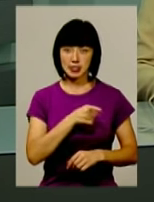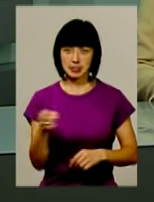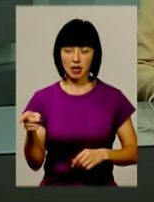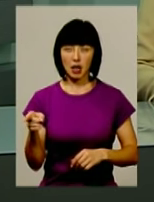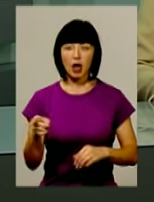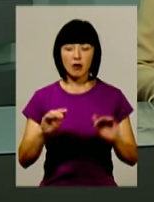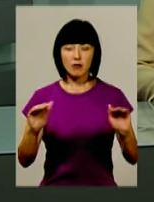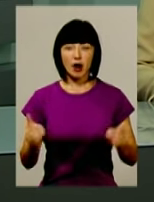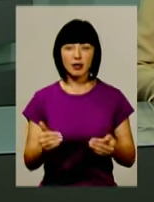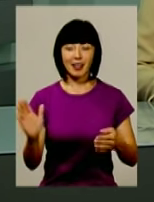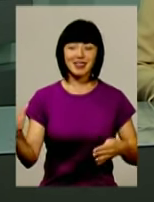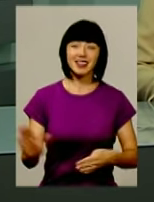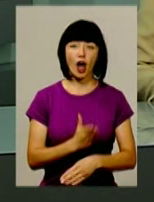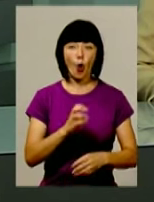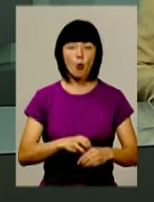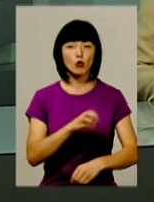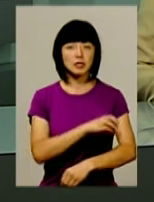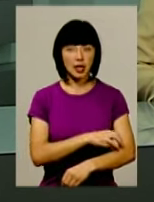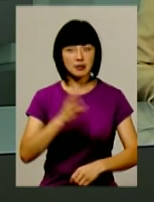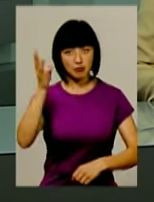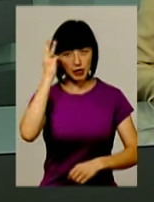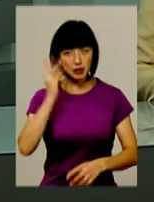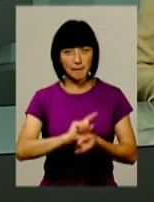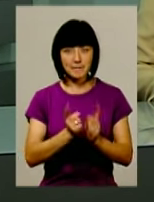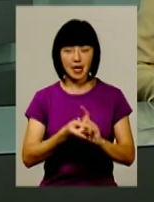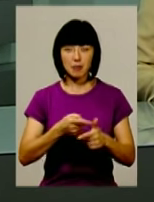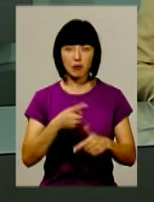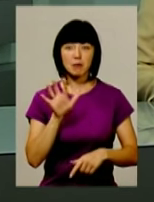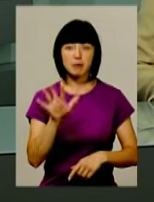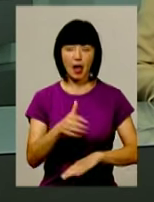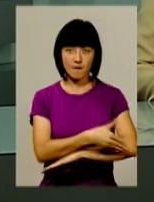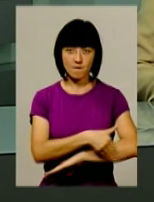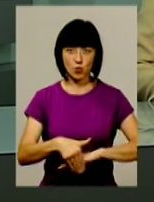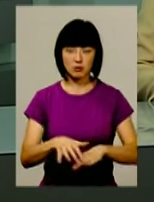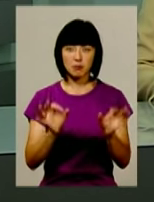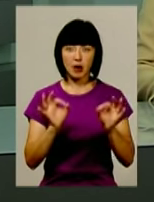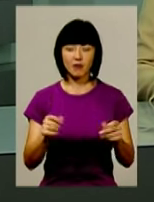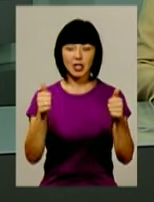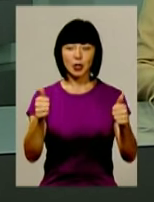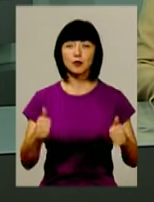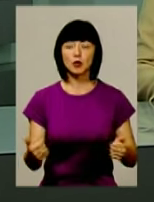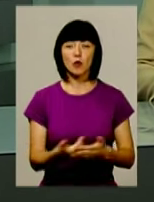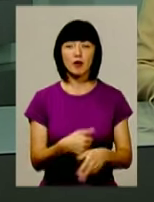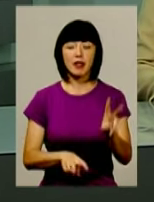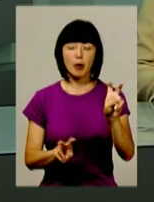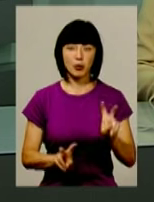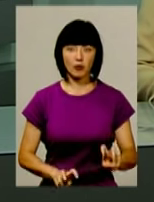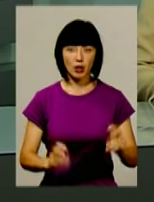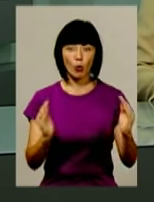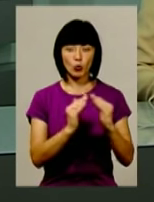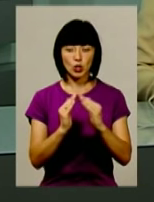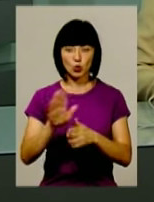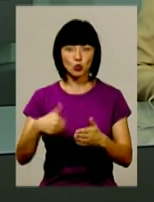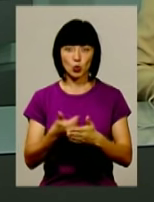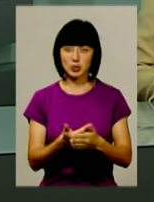У рамках декомунізації в обласному центрі вже переіменували 5 вулиць. Щоправда, таблички з новими найменуваннями на будинках